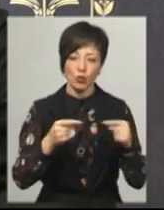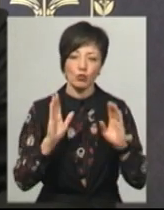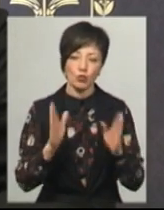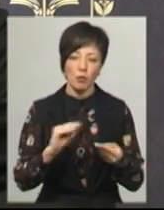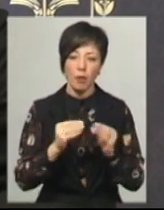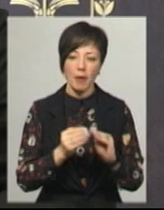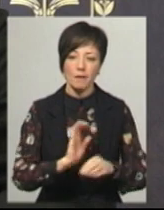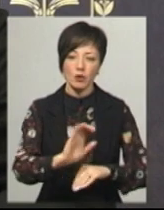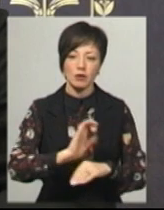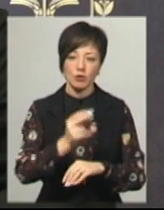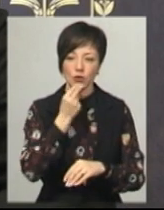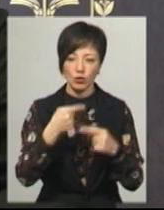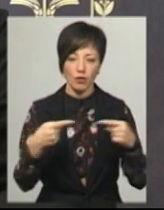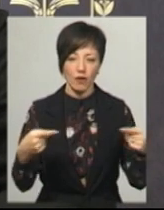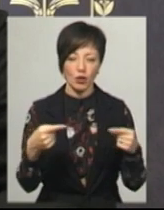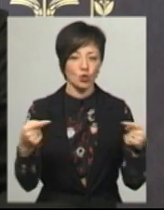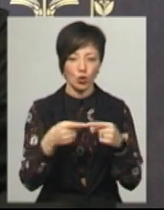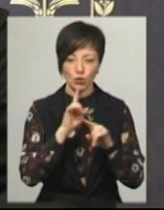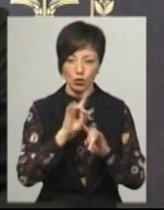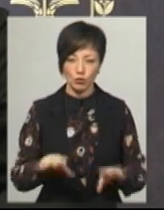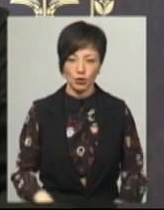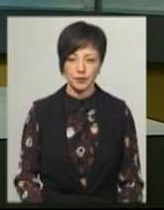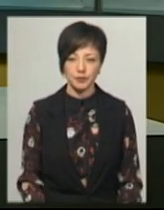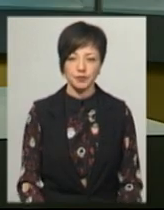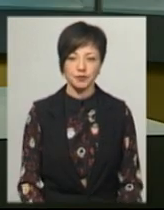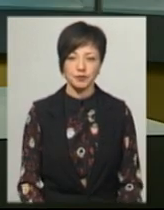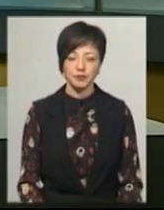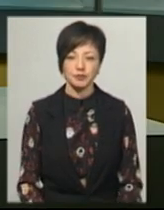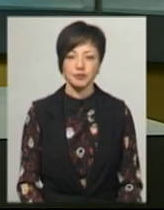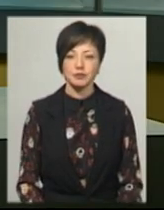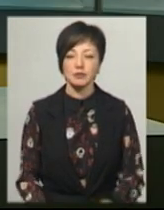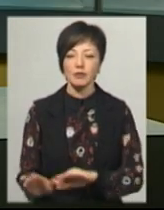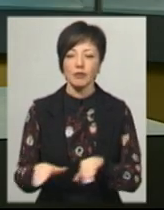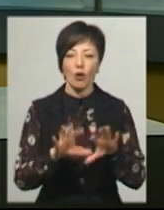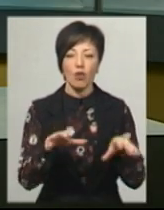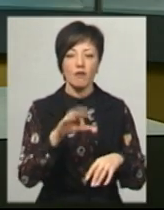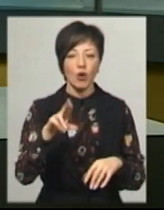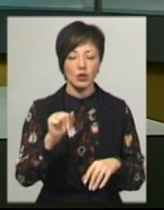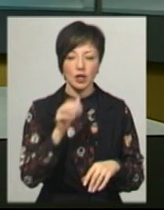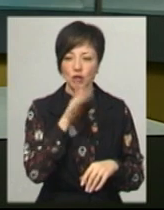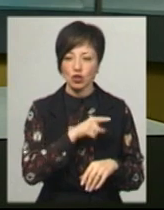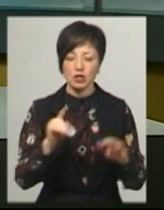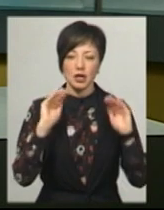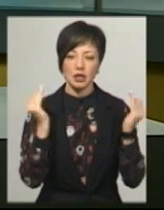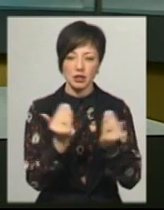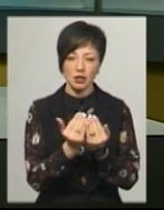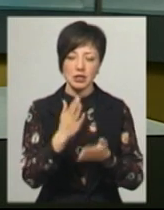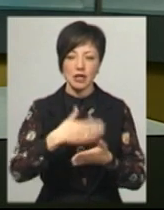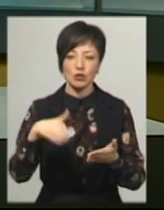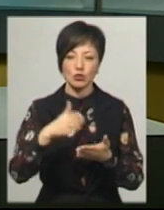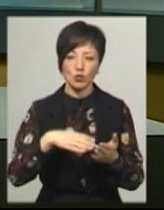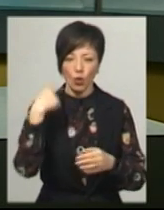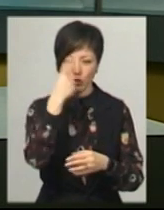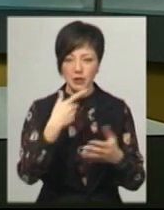з поставками продовольчих товарів точно не буде. Голова ОДА каже, на час карантину чиновники скасують